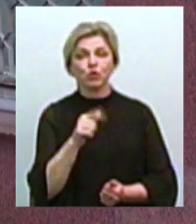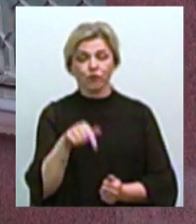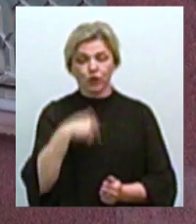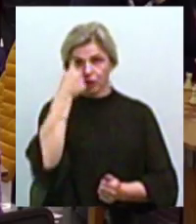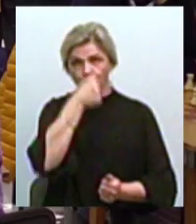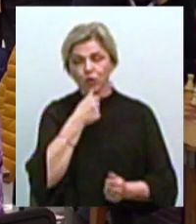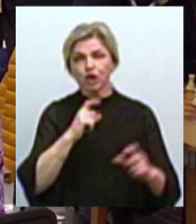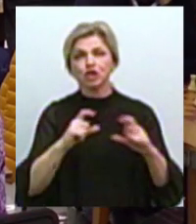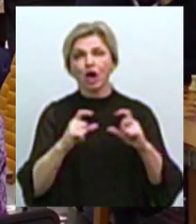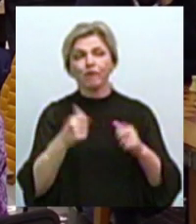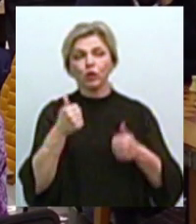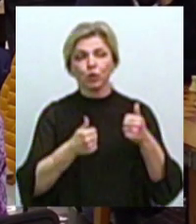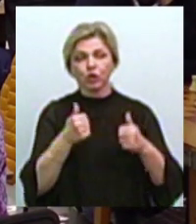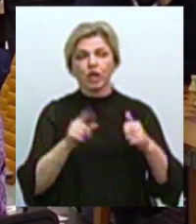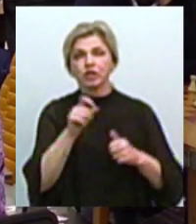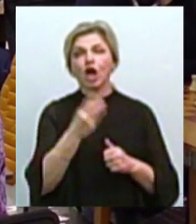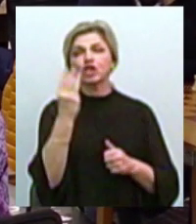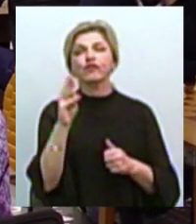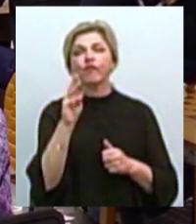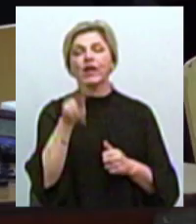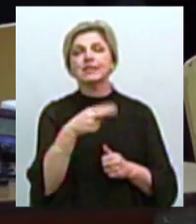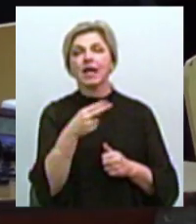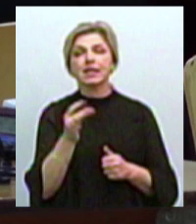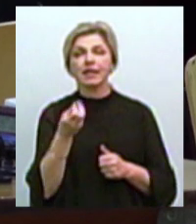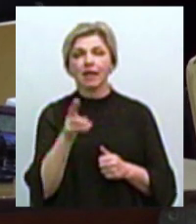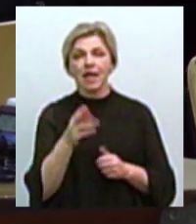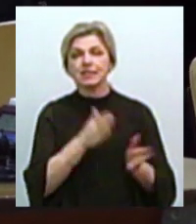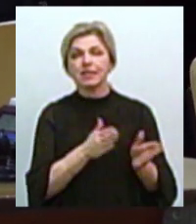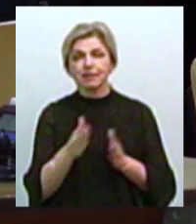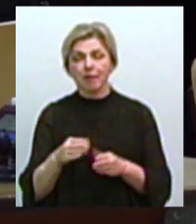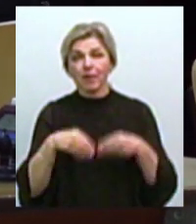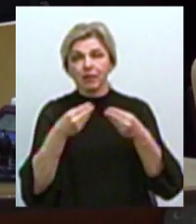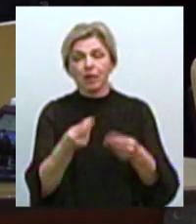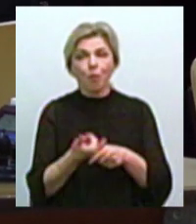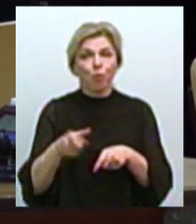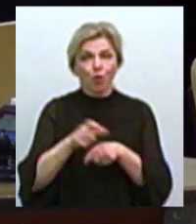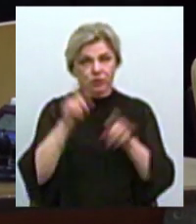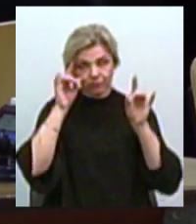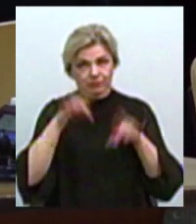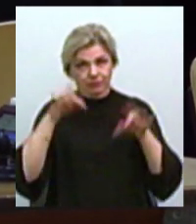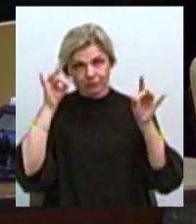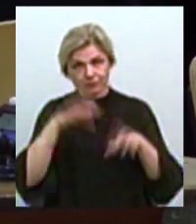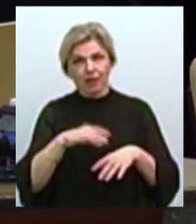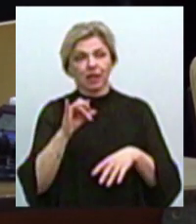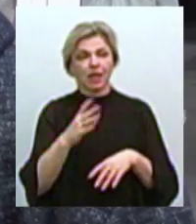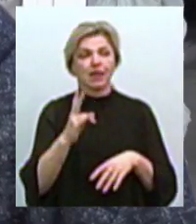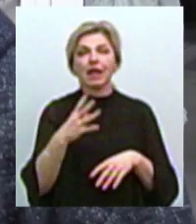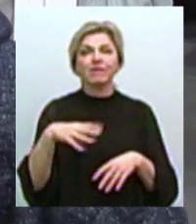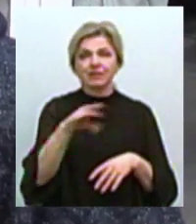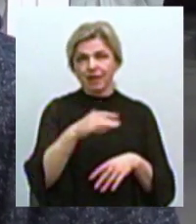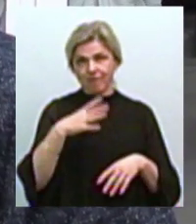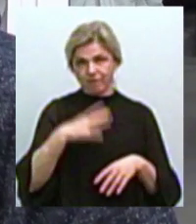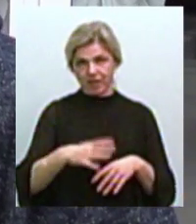шаховий турнір за швейцарською системою дає більше несподівленок під час змагань і не з усіма шахістами мусиш грати.